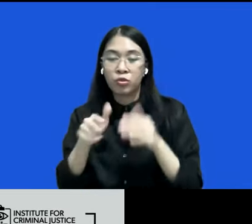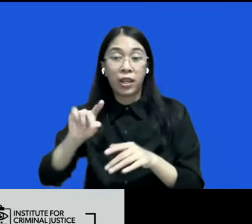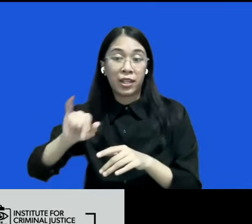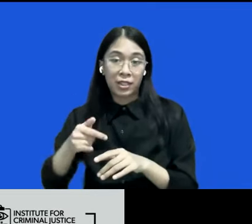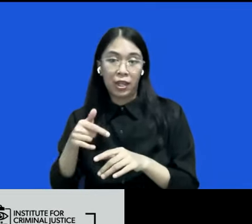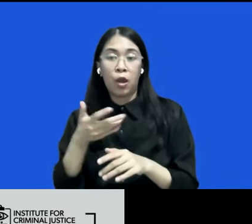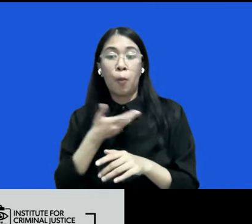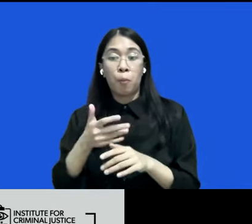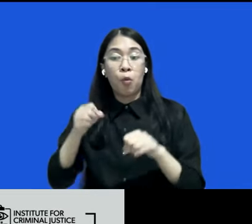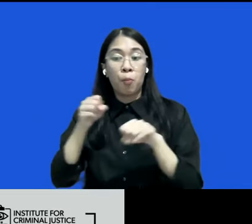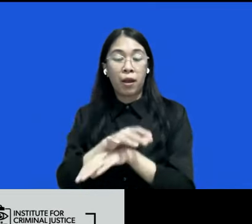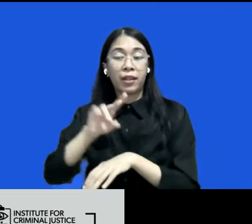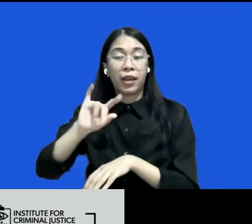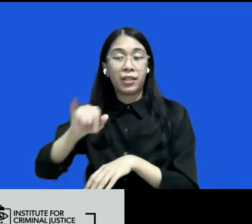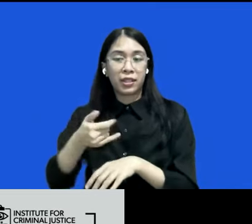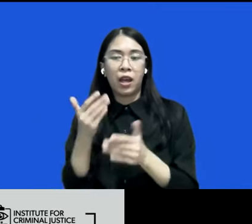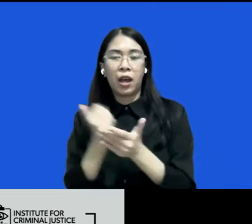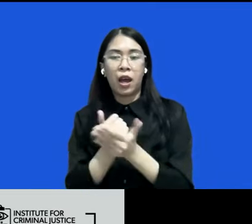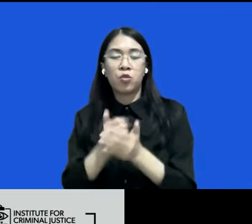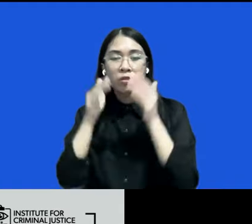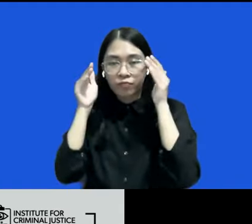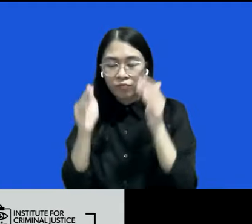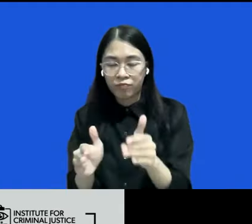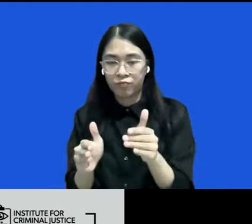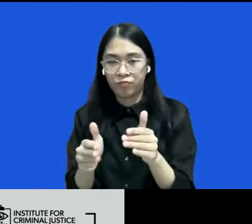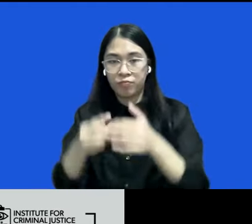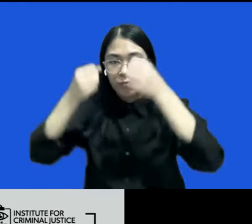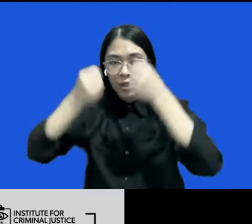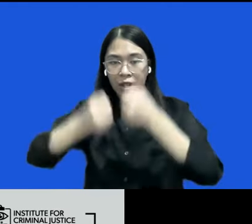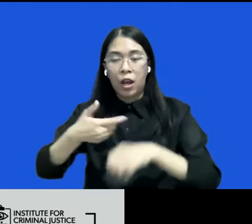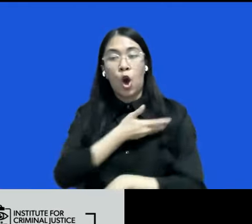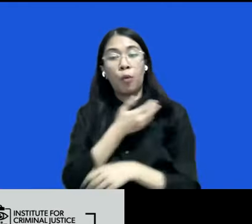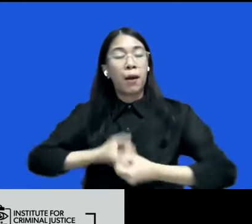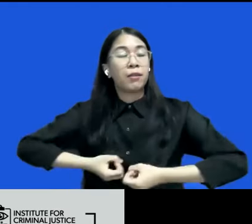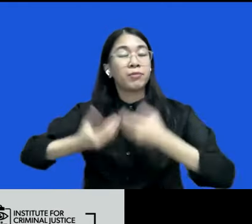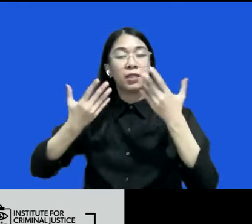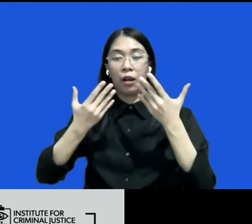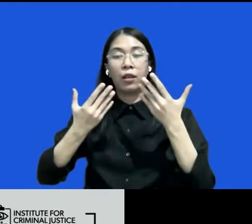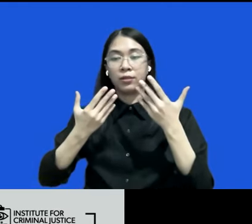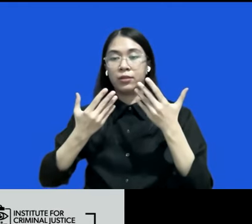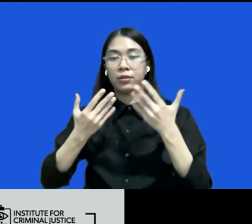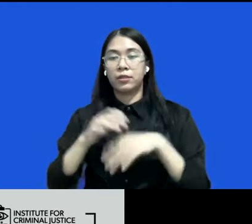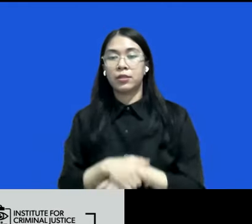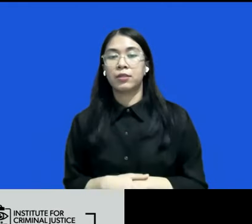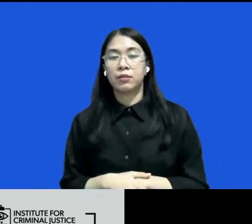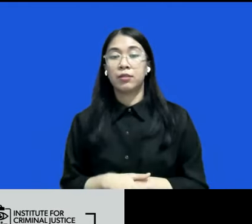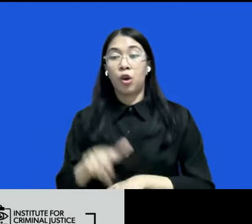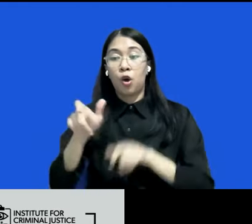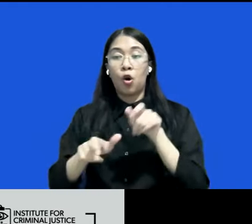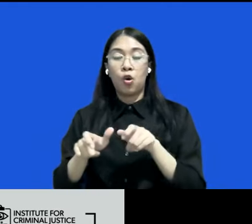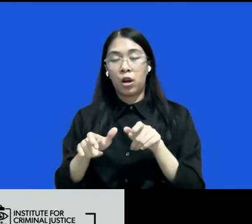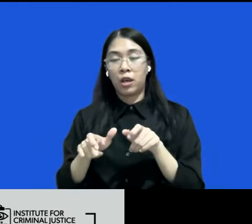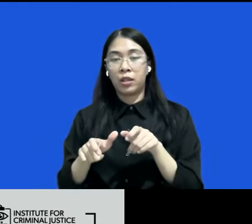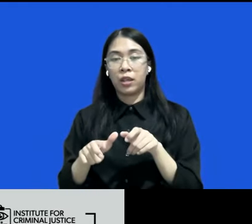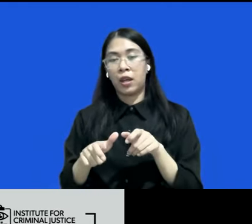restoratif jasis harusnya spesifik untuk tindak pidana dengan korban yang jelas teridentifikasi dan aktornya yang jelas bukan aktor